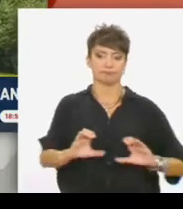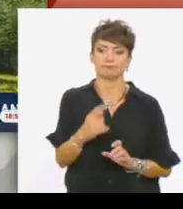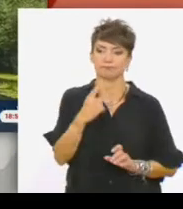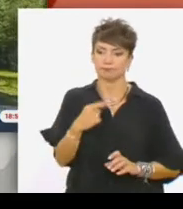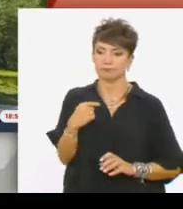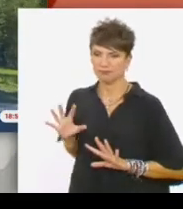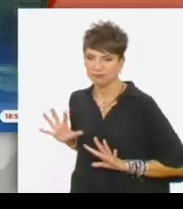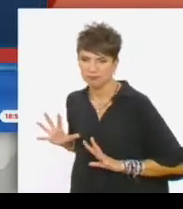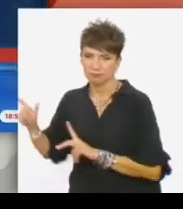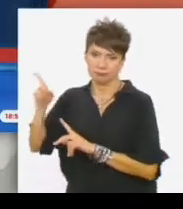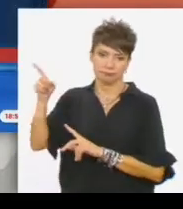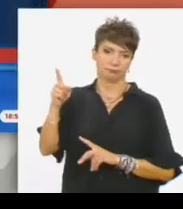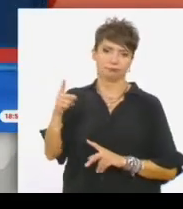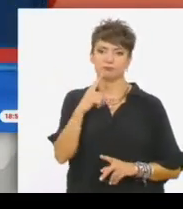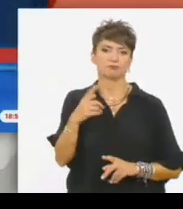επίθεση στο Σουλτάνο.